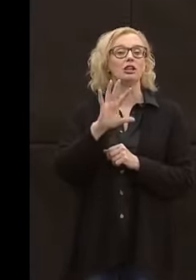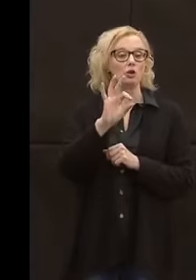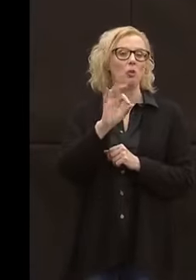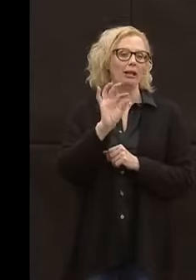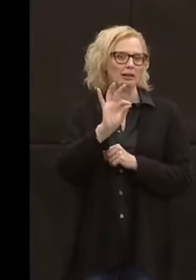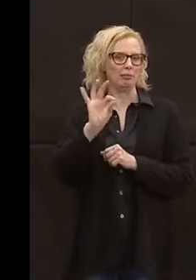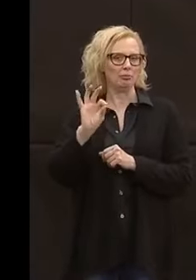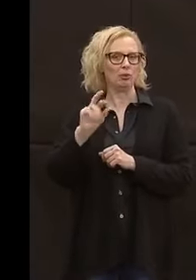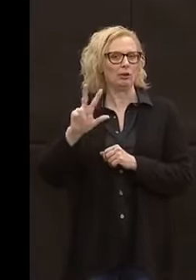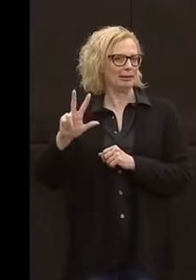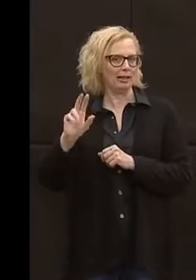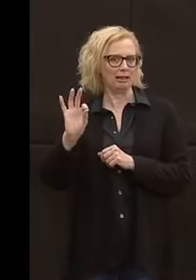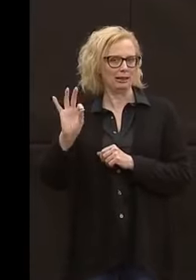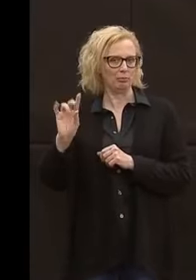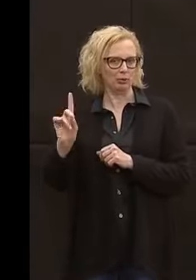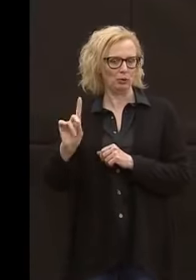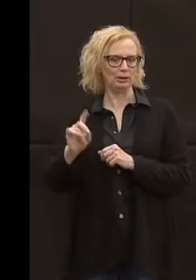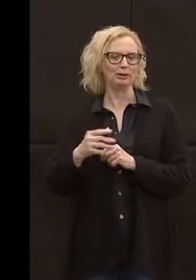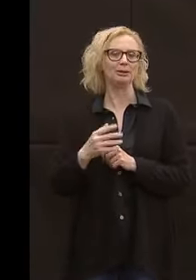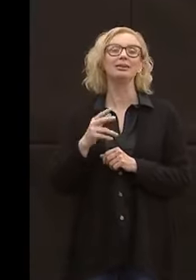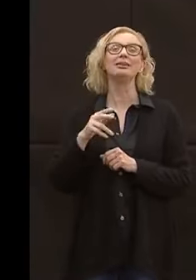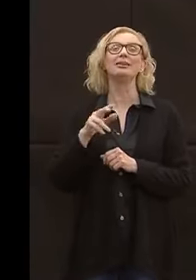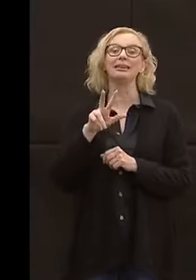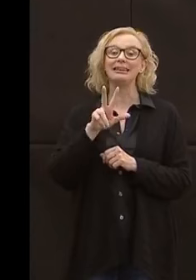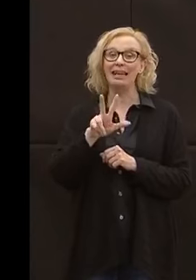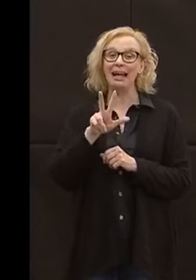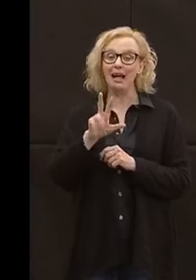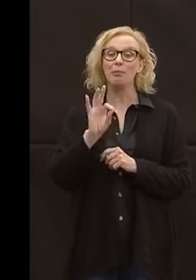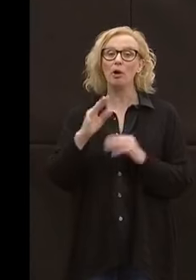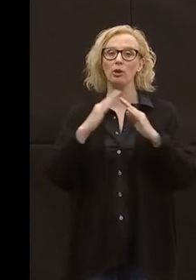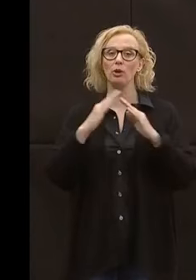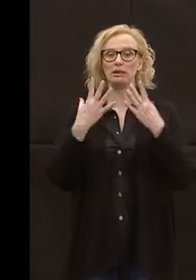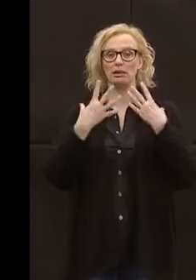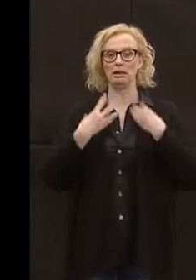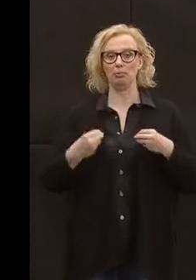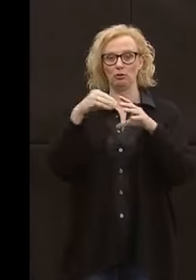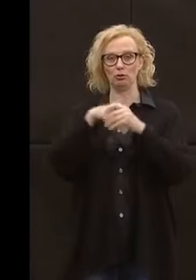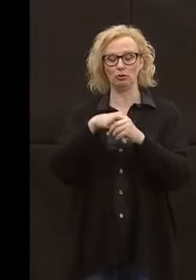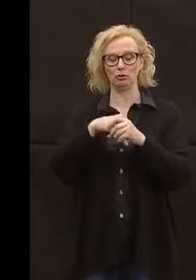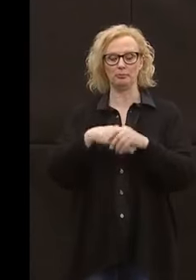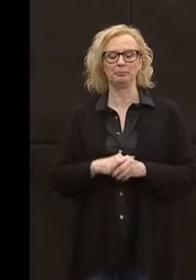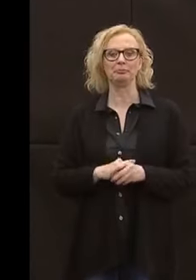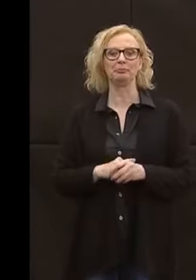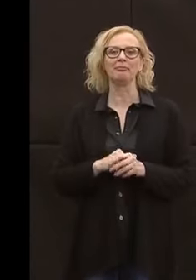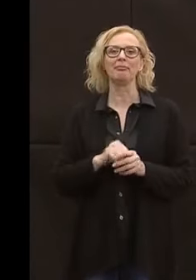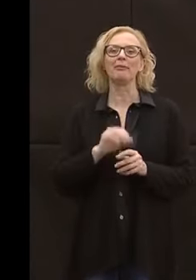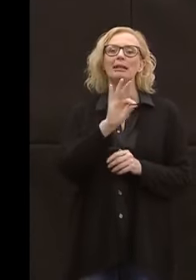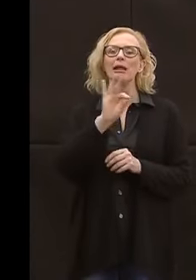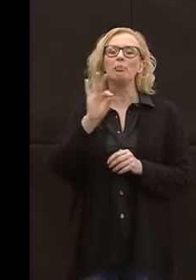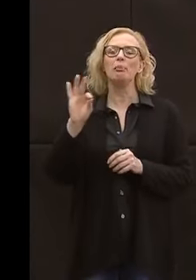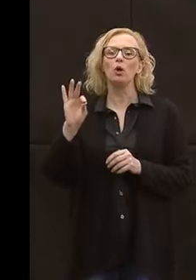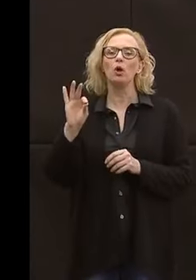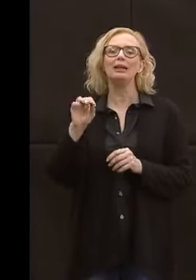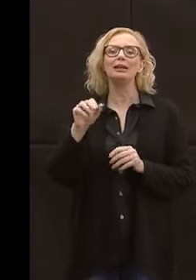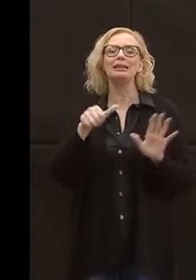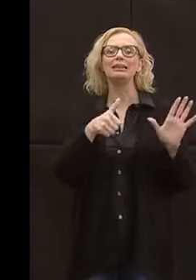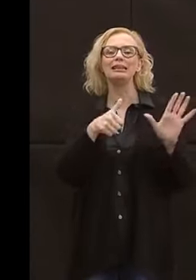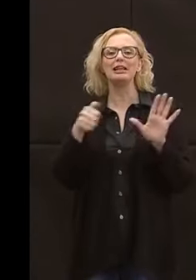tampone. Di questi 53 contagi sono nelle RSA. I tamponi effettuati sono